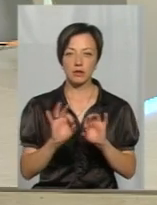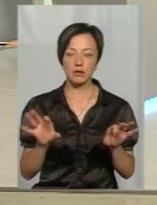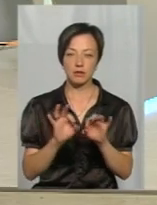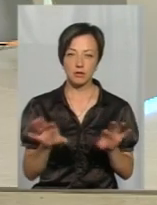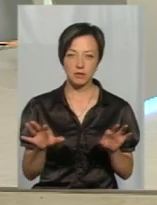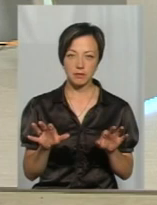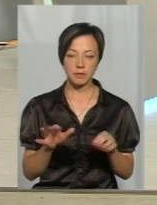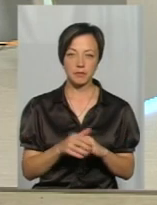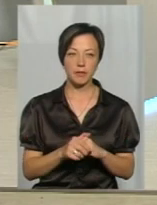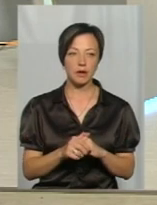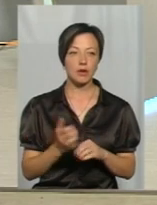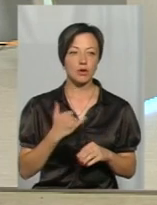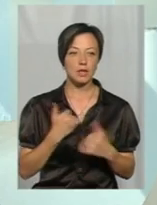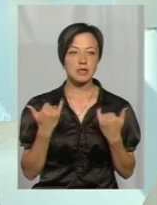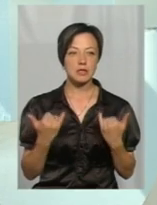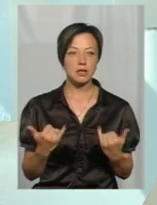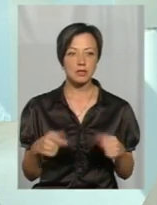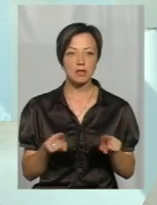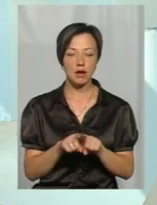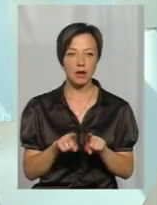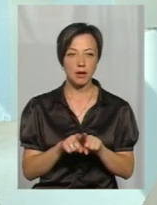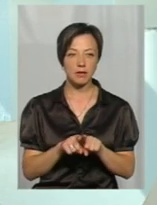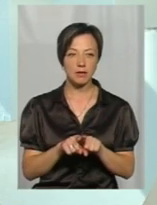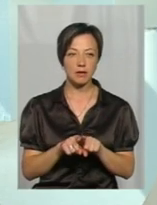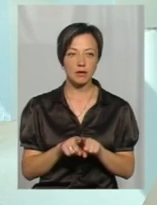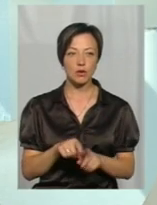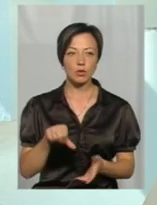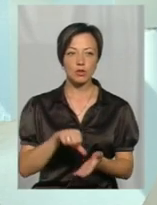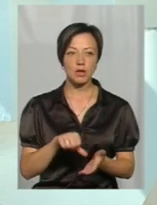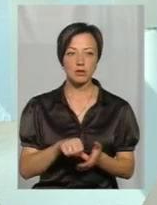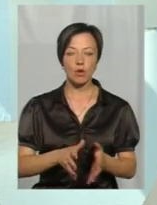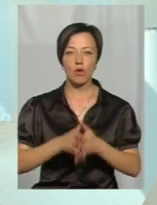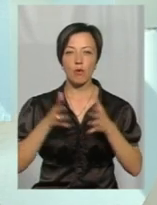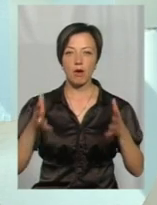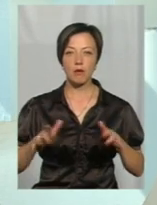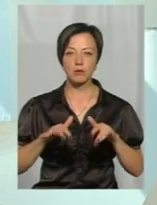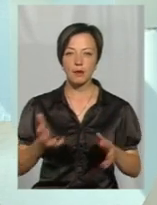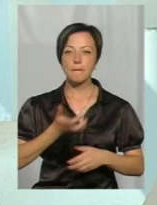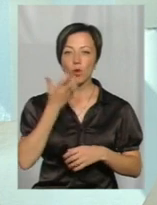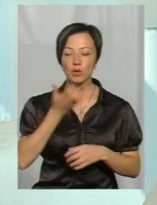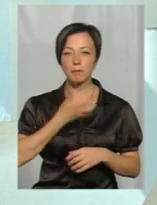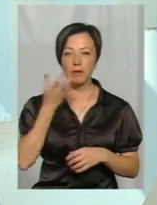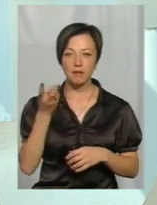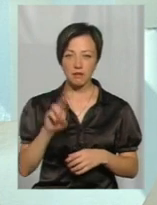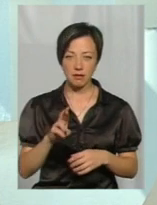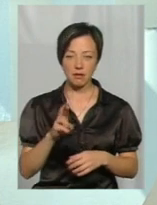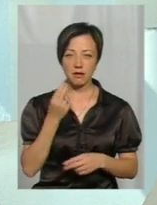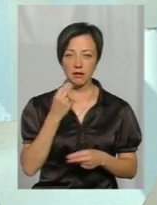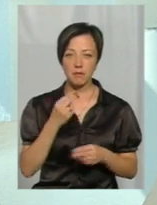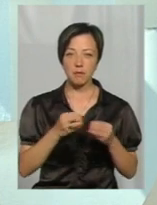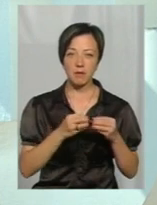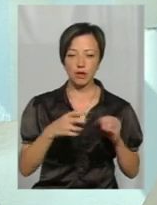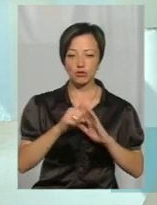словах. У нас зараз це така, по суті, як ми стали учасником такого глобального процесу потепління. Останні роки, 15